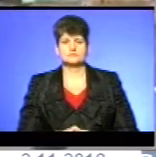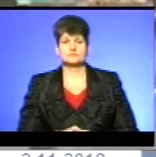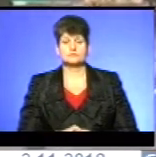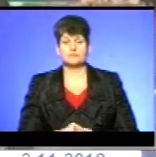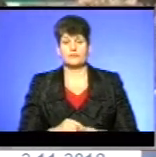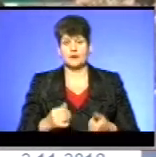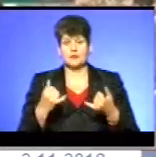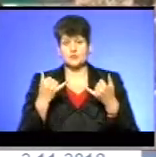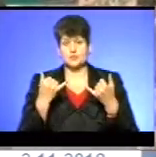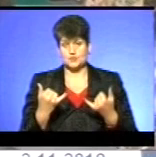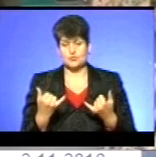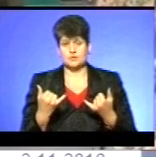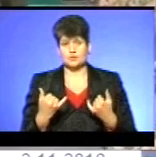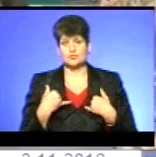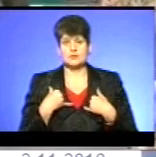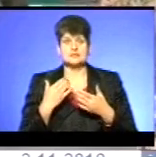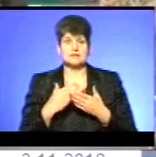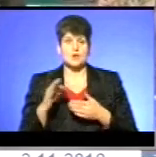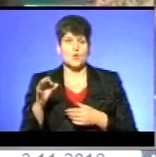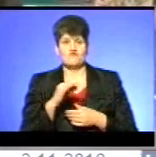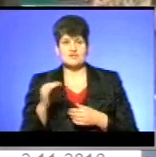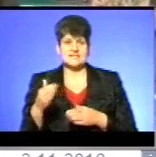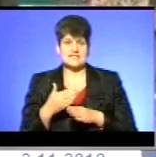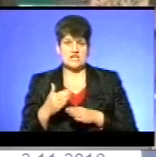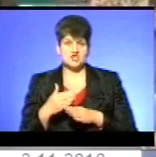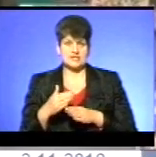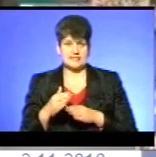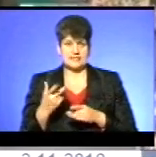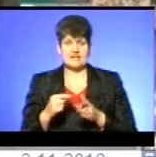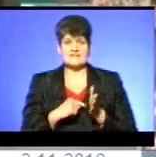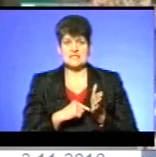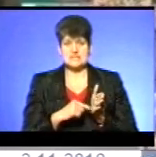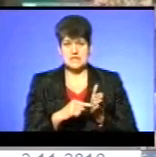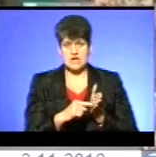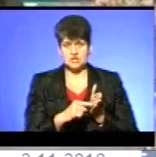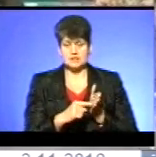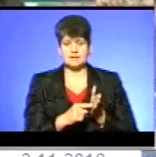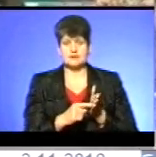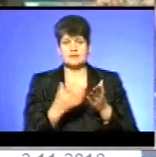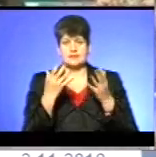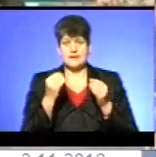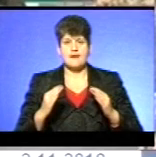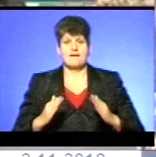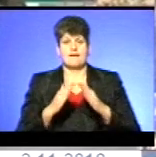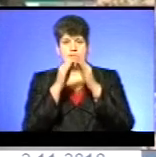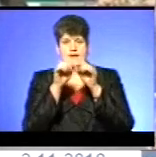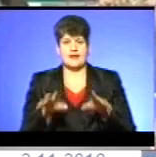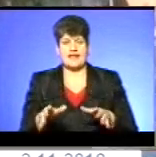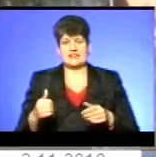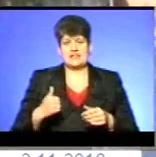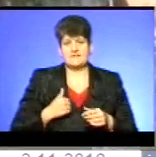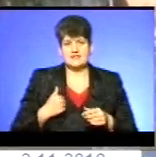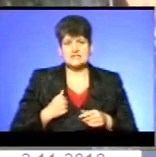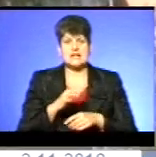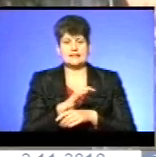Сьогодні у нас відбувається офіційна частина з нагоди Дня ракетних військ і артилерії в частині.